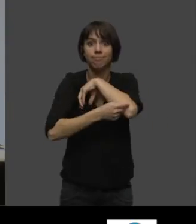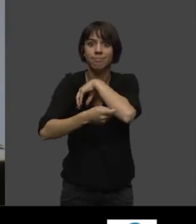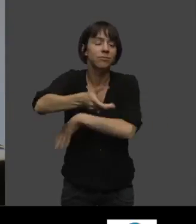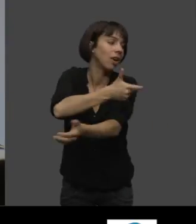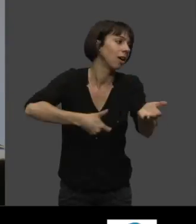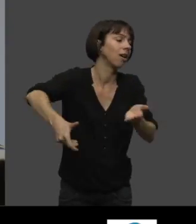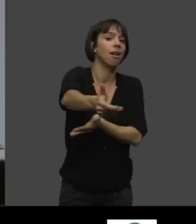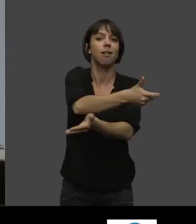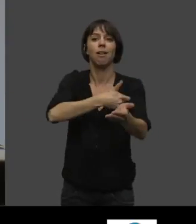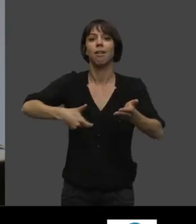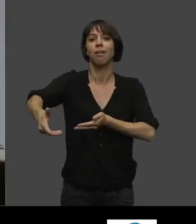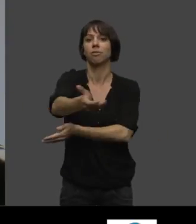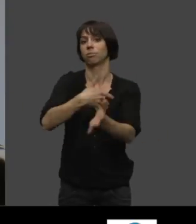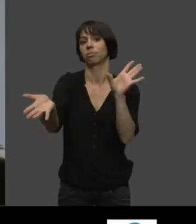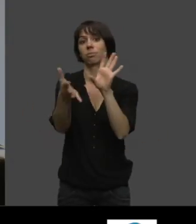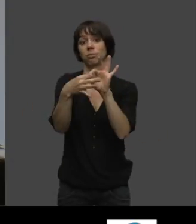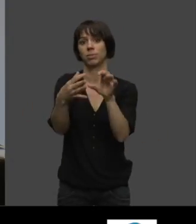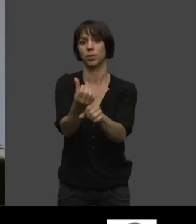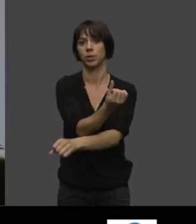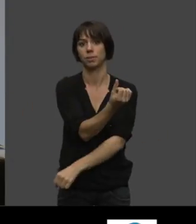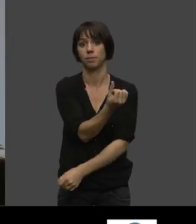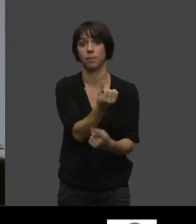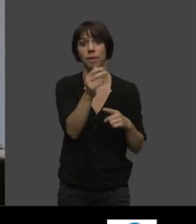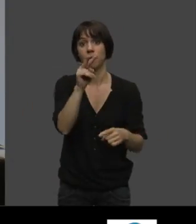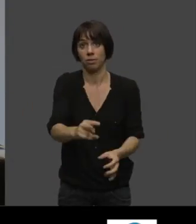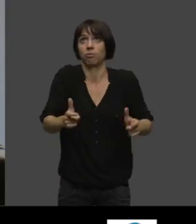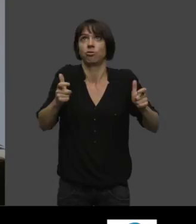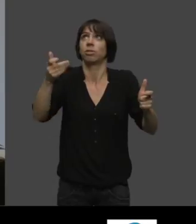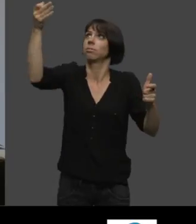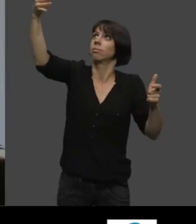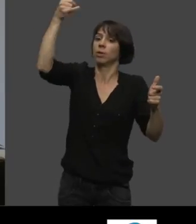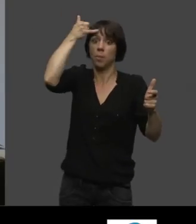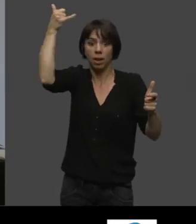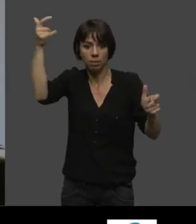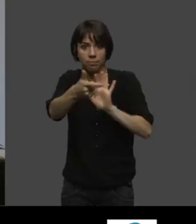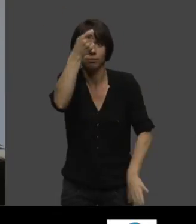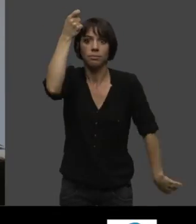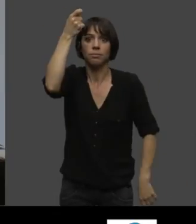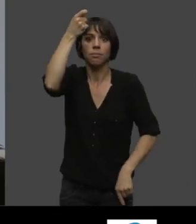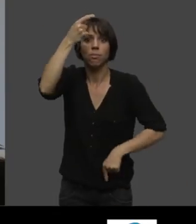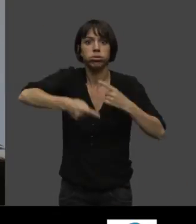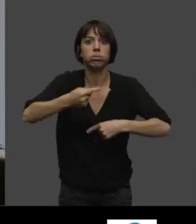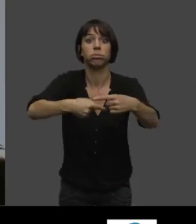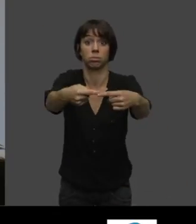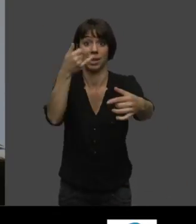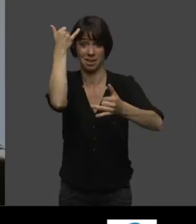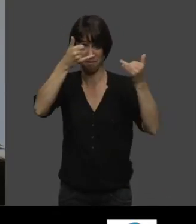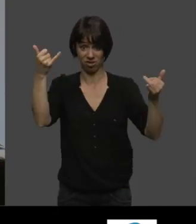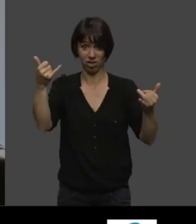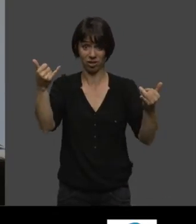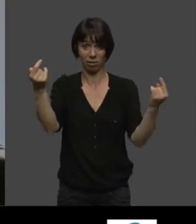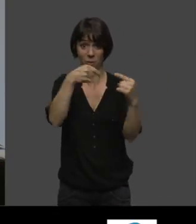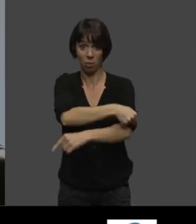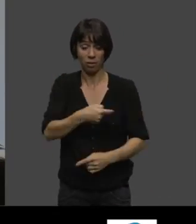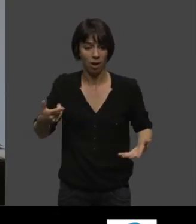était heureux de se retrouver. Mais s'il n avait pas eu ce petit miracle, peut-être qu'il n aurait pas eu de livre blanc et peut-être qu'il n aurait pas eu d'école de